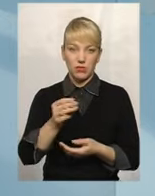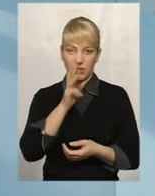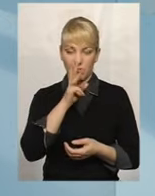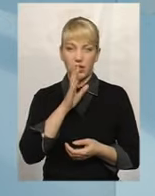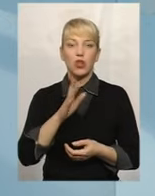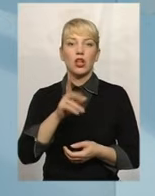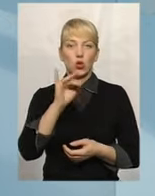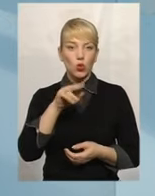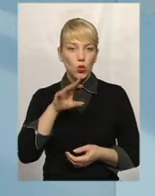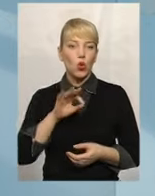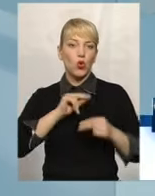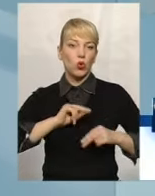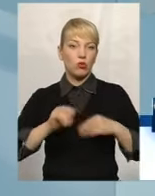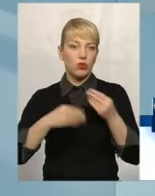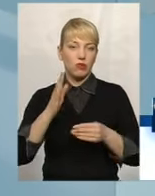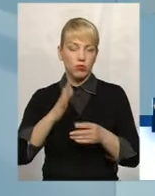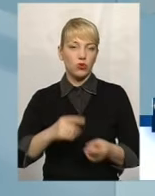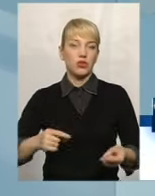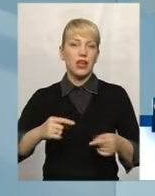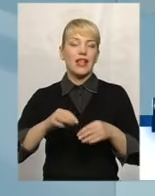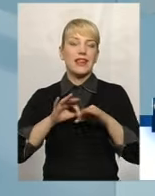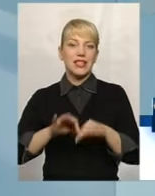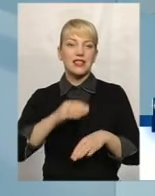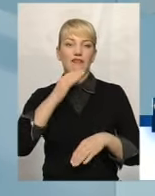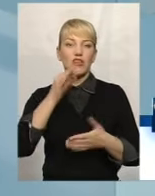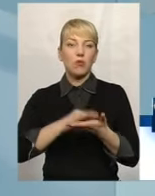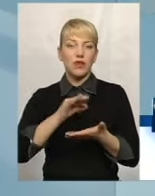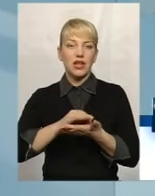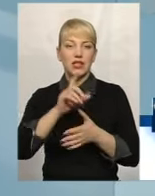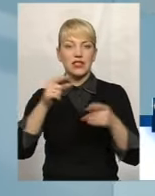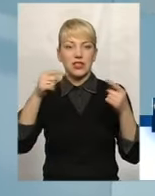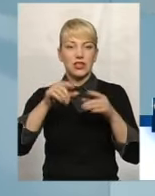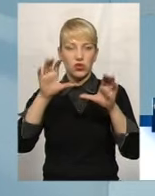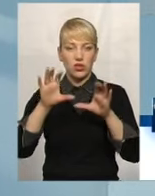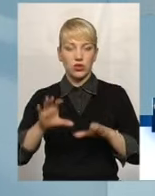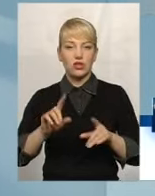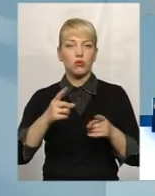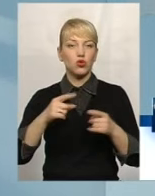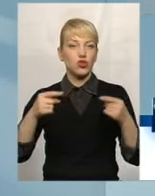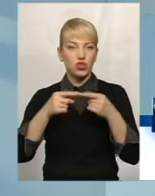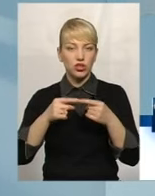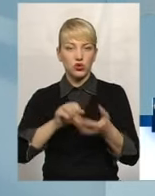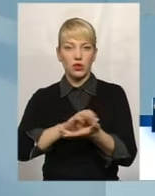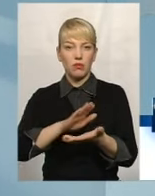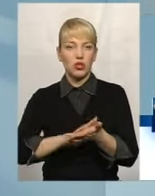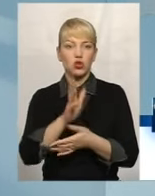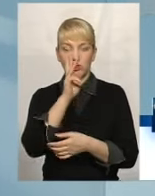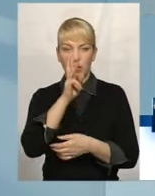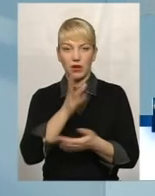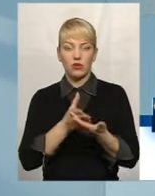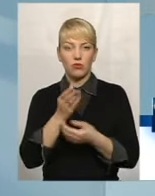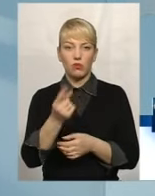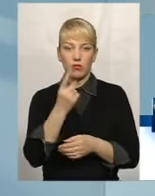згідно законодавства. В зв'язку з тим, що чітко передбачено, що заробітна плата виплачується в